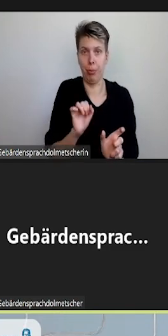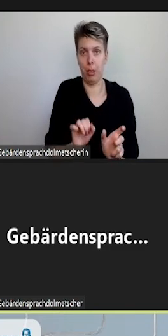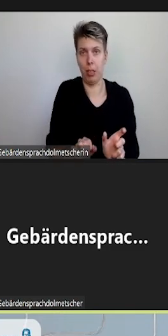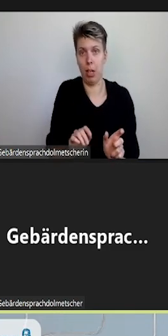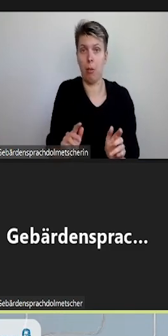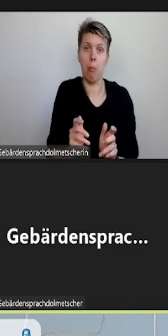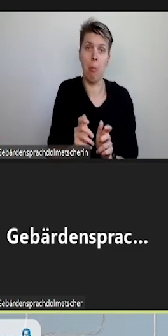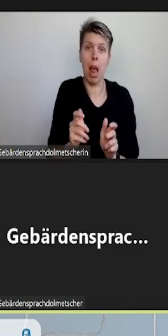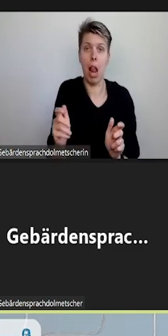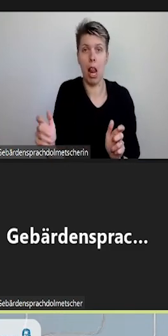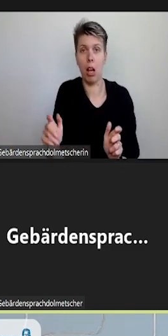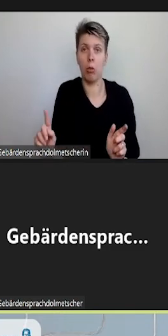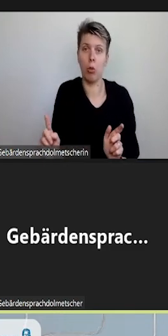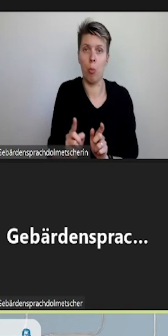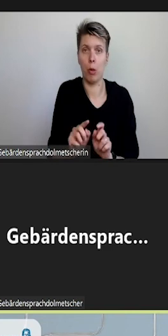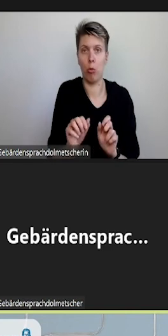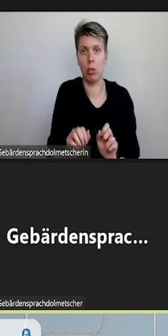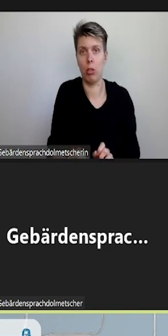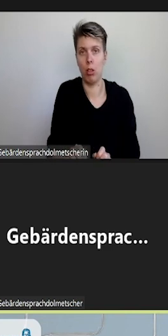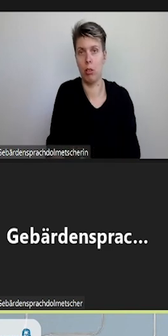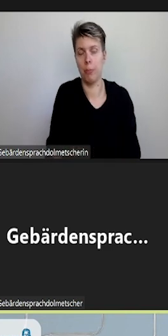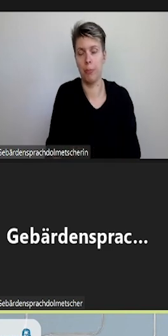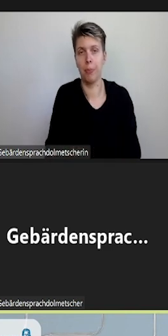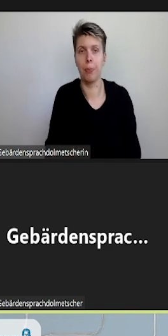je nachdem, wie ich ihn brauche.